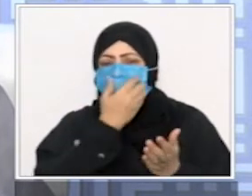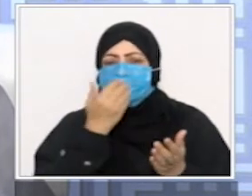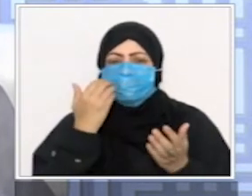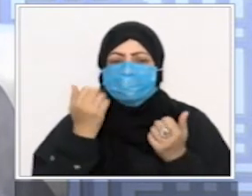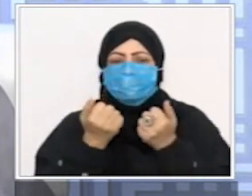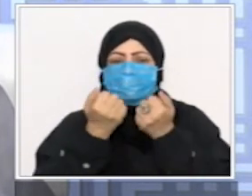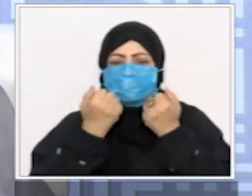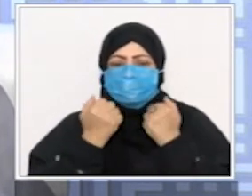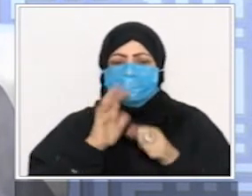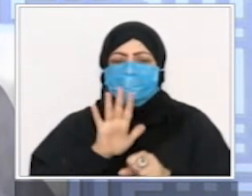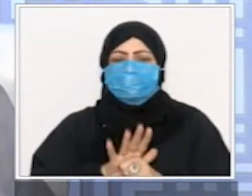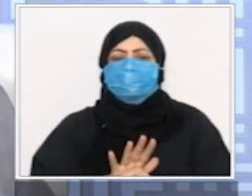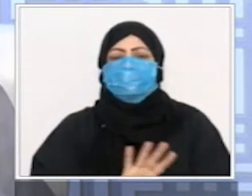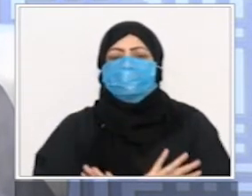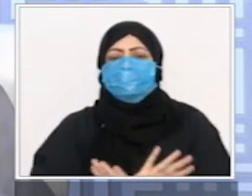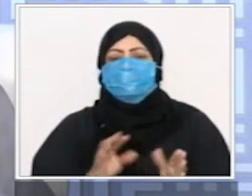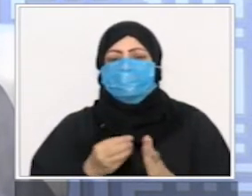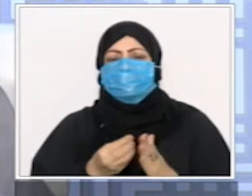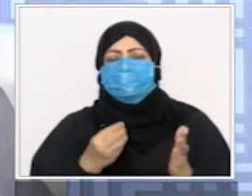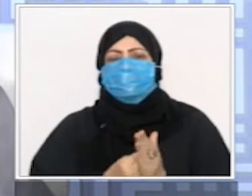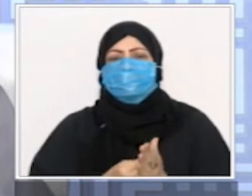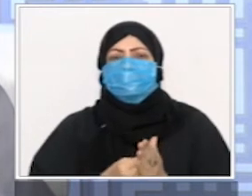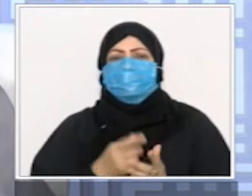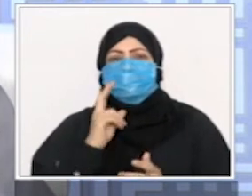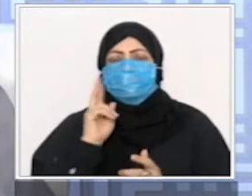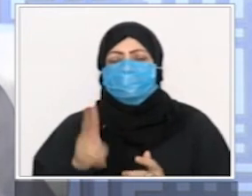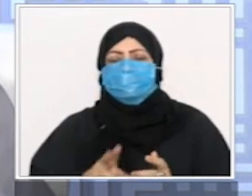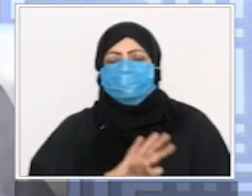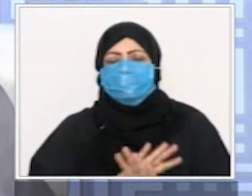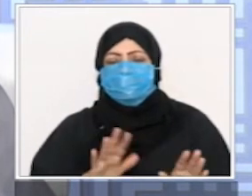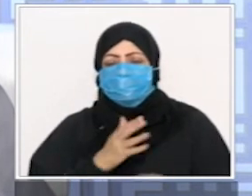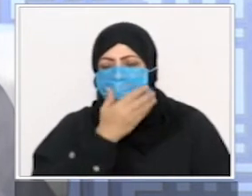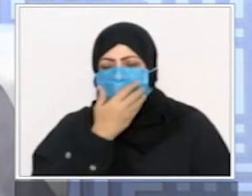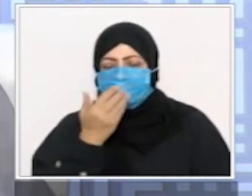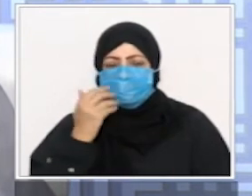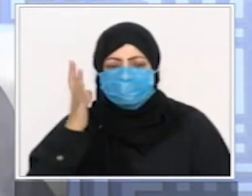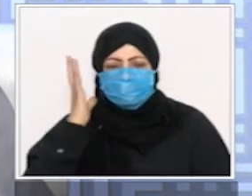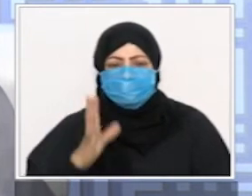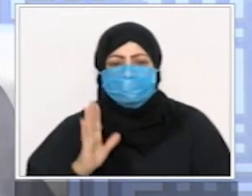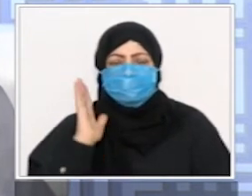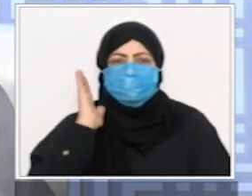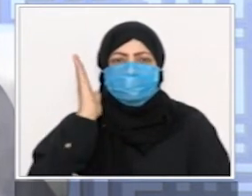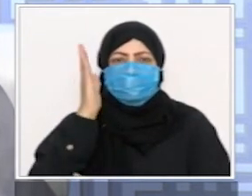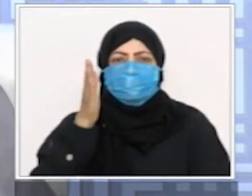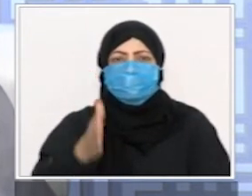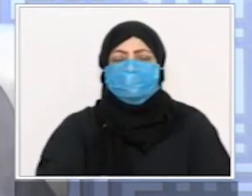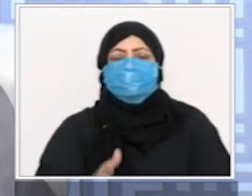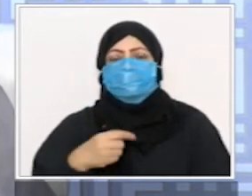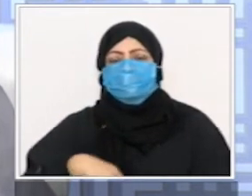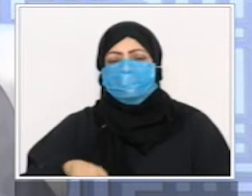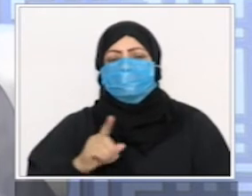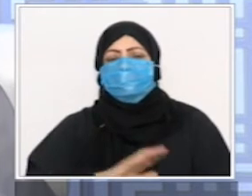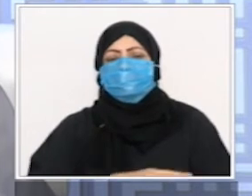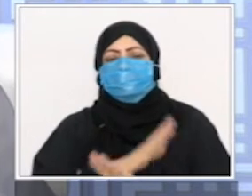ويضيع به وقت صلاة المغرب ووقت العشاء ويدخل به وقت الصبح ويمنع